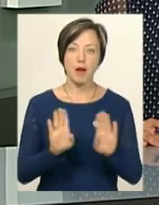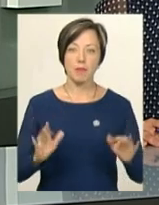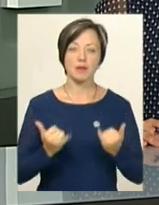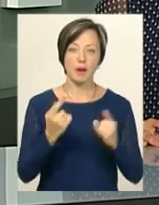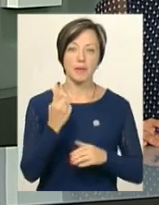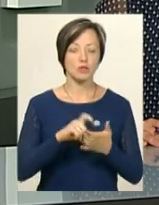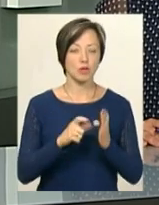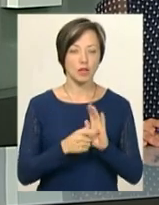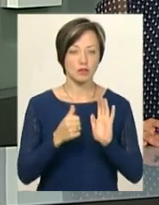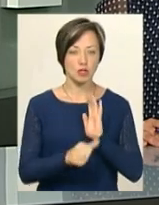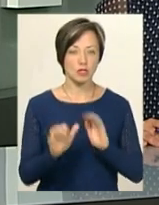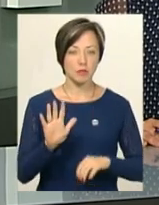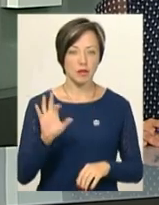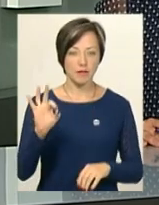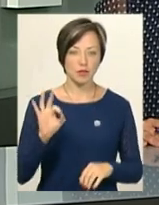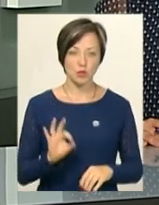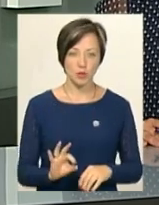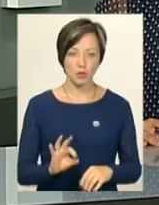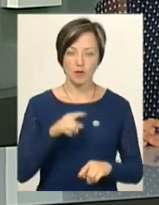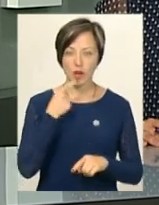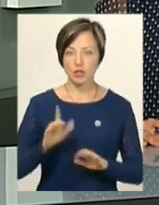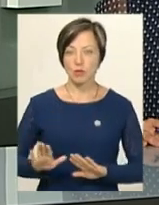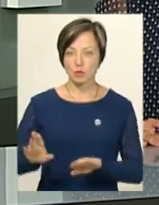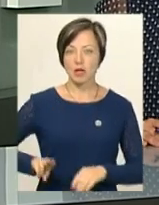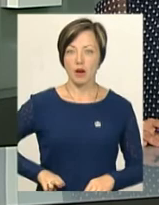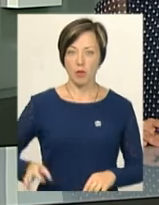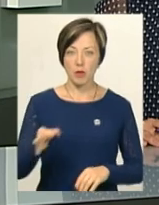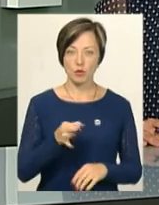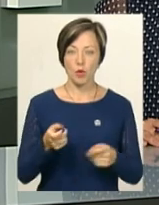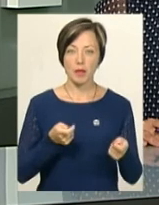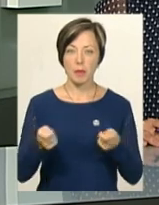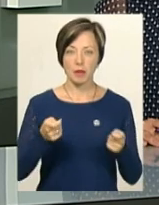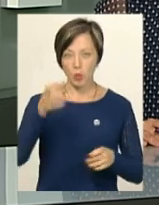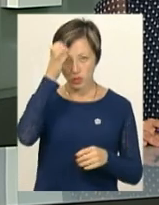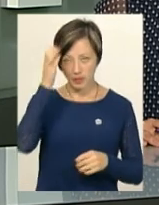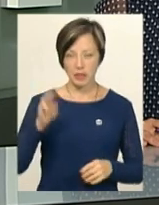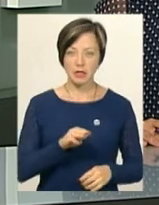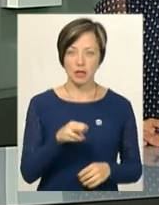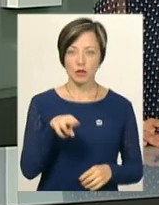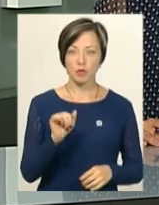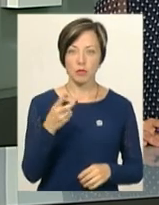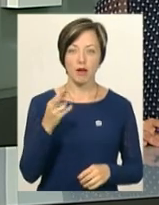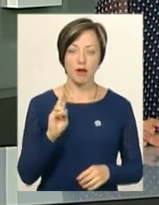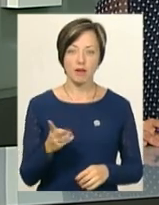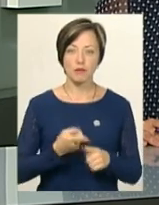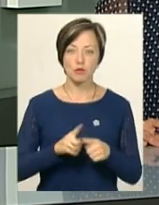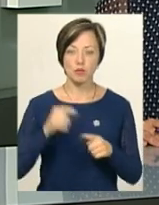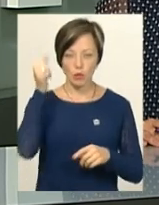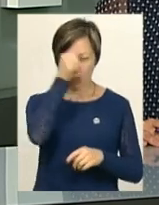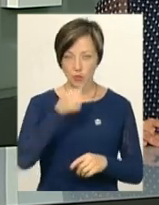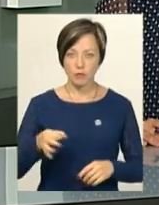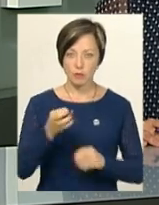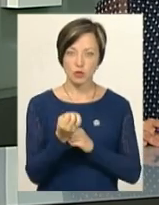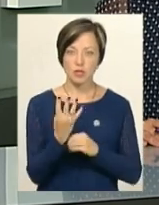першокласників на 65%, каже заступник директора обласного департаменту освіти Тетяна Дупляк. У цьому році в області